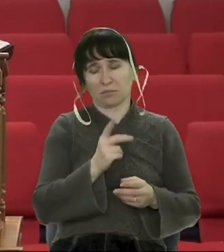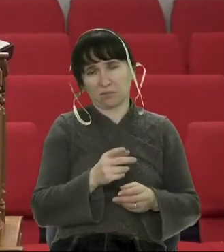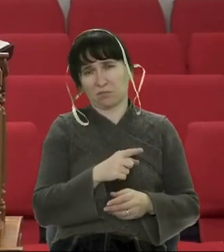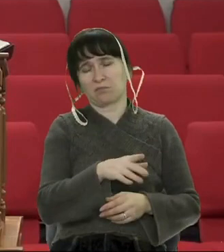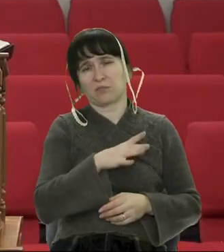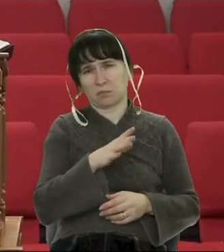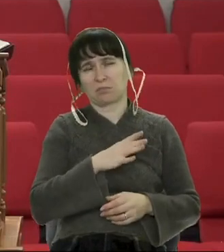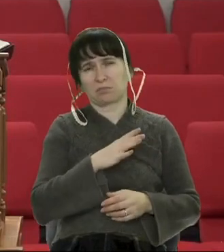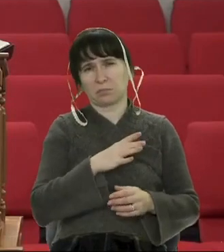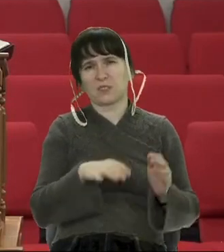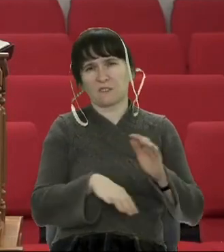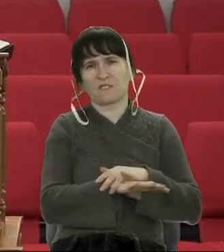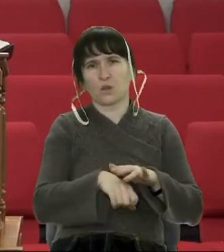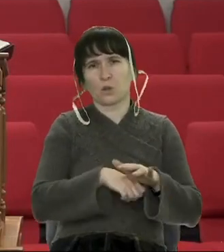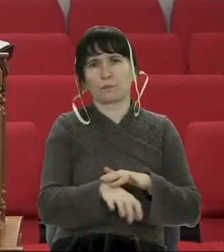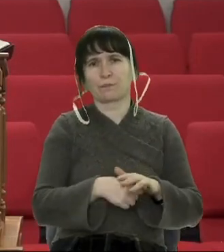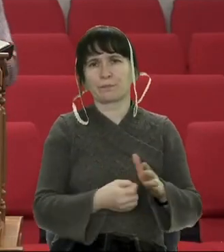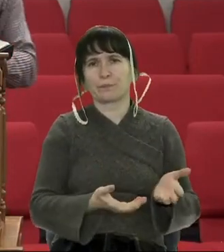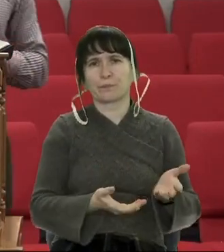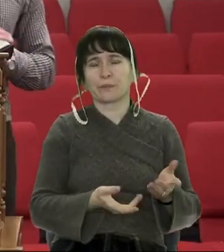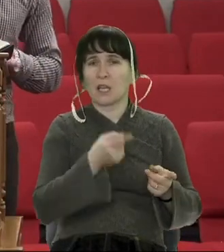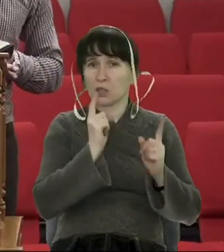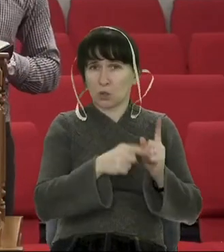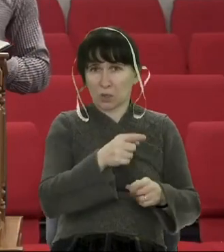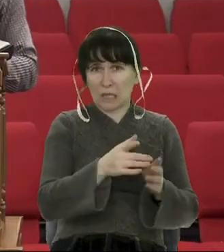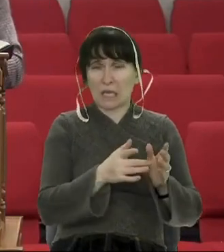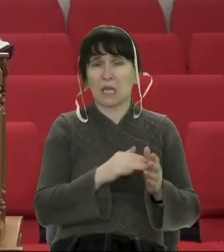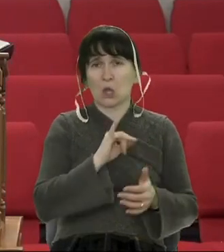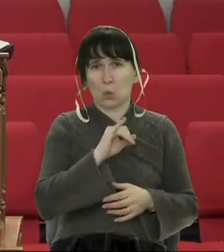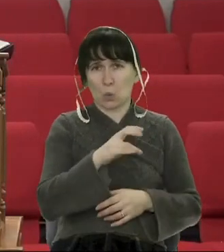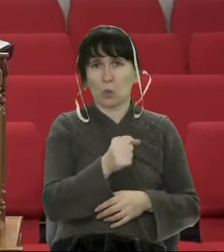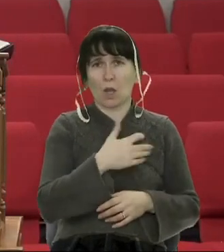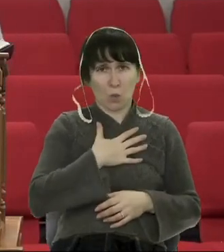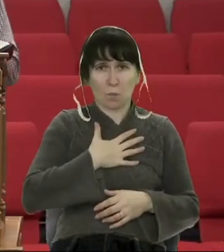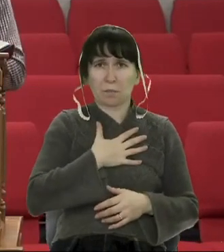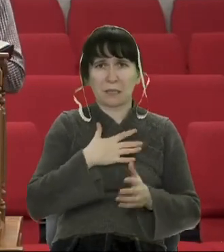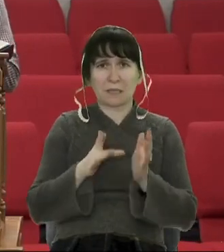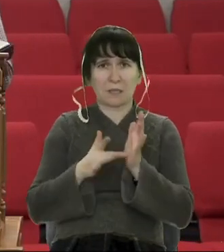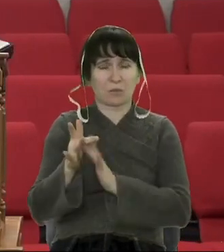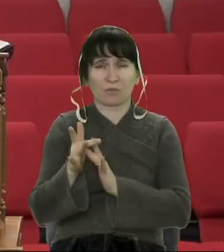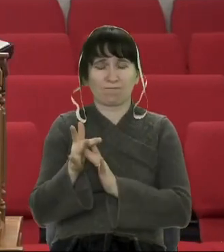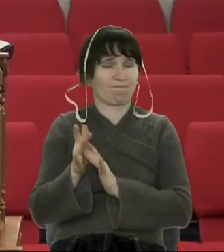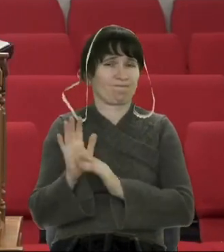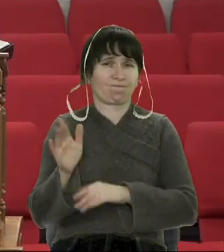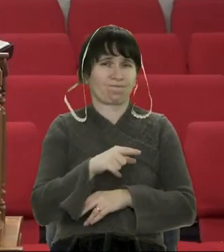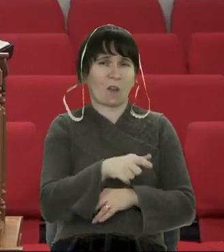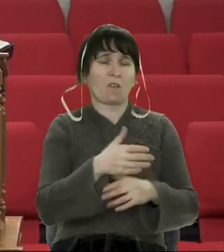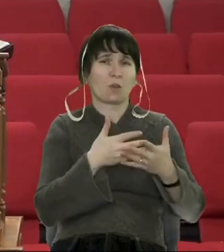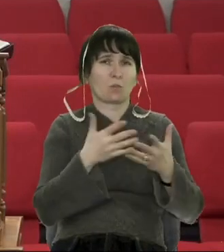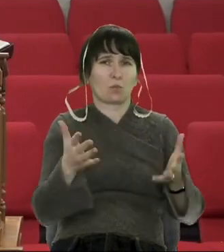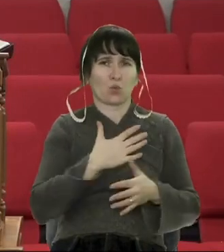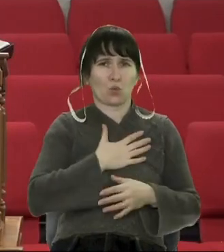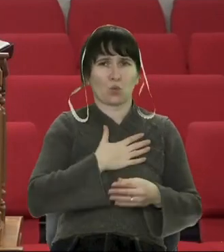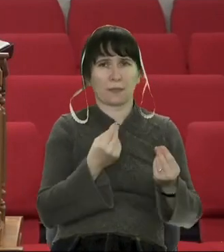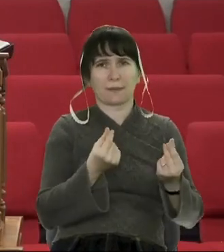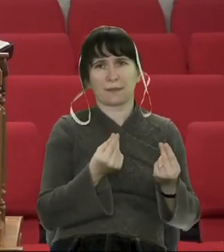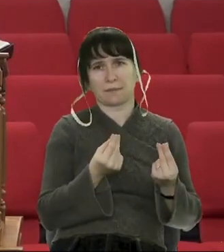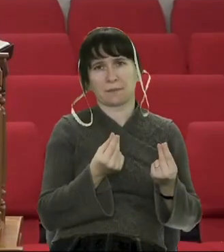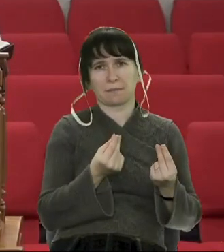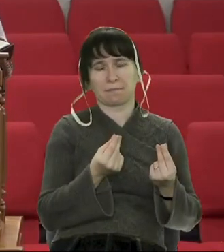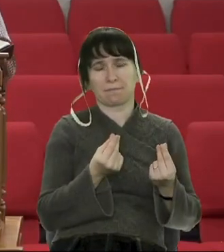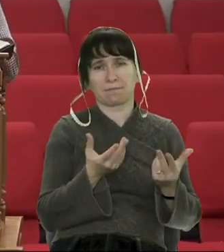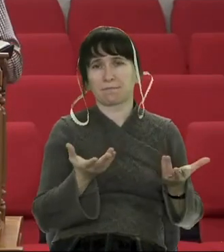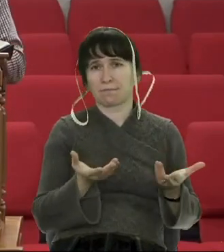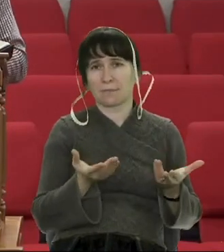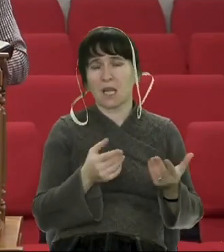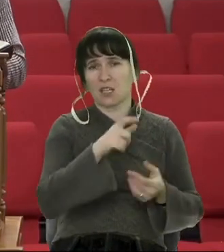Ісуса Христа, тому що певні речі він любив більше. І його можемо назвати, перепрошую, такою нечастивою людиною.